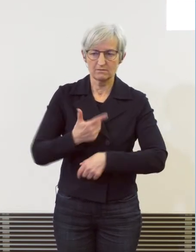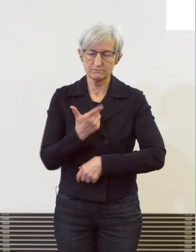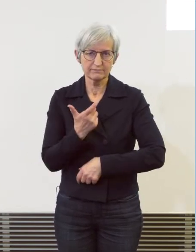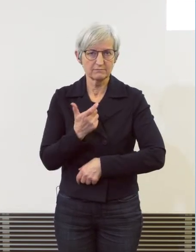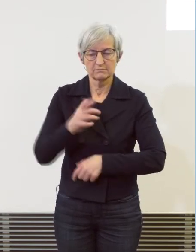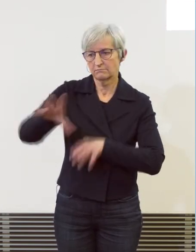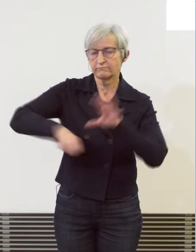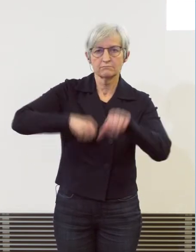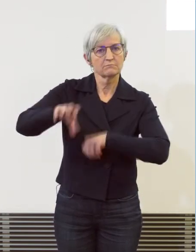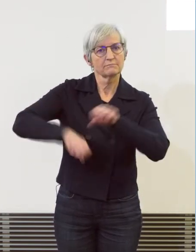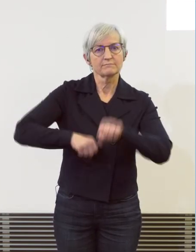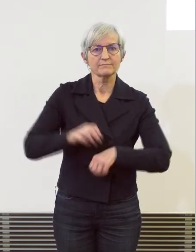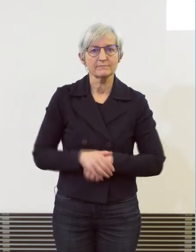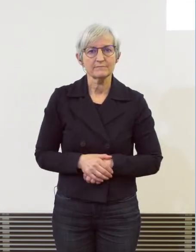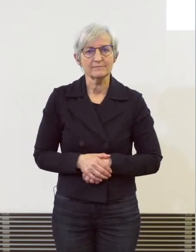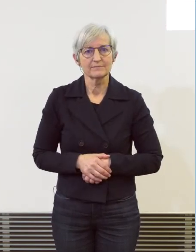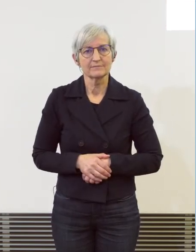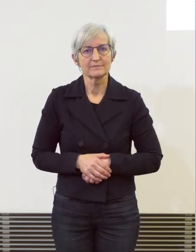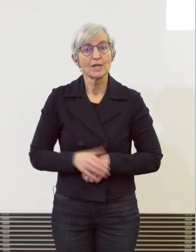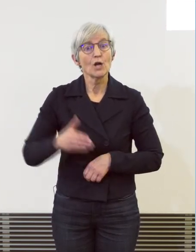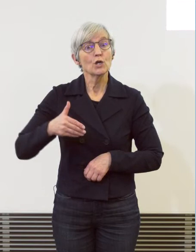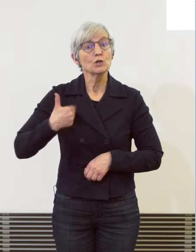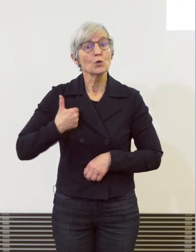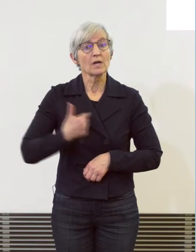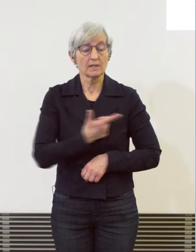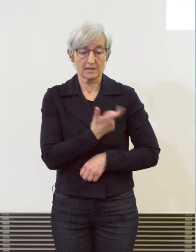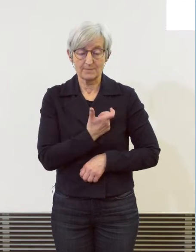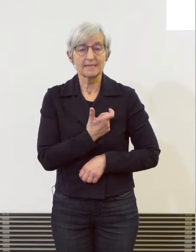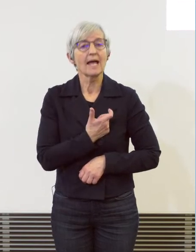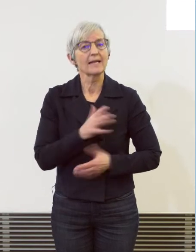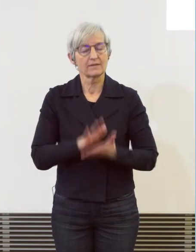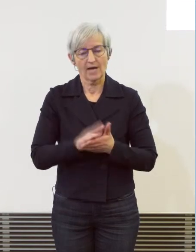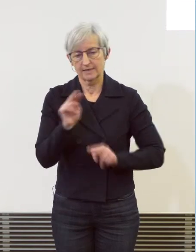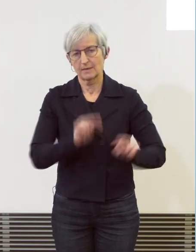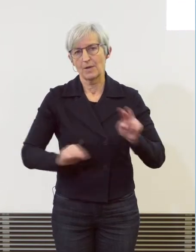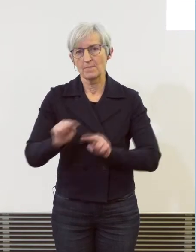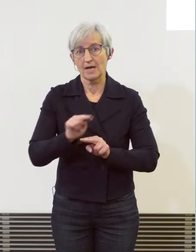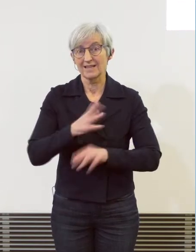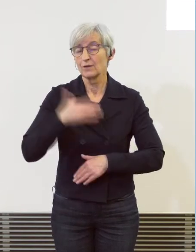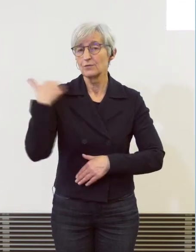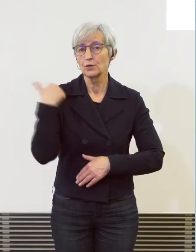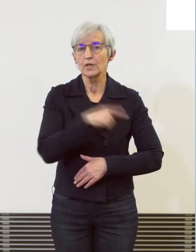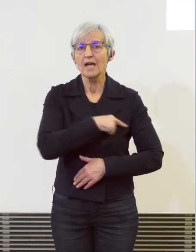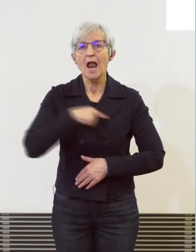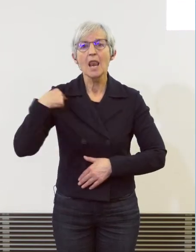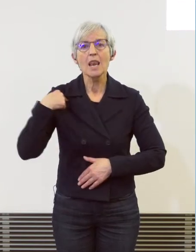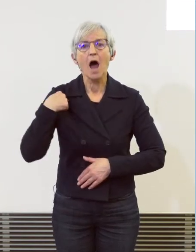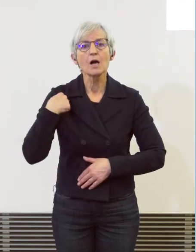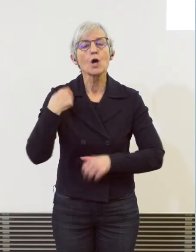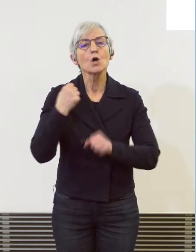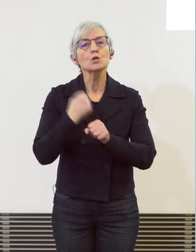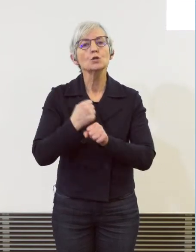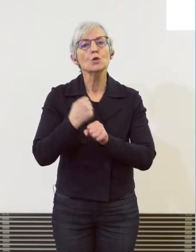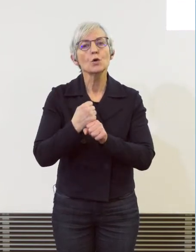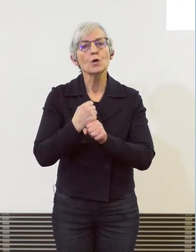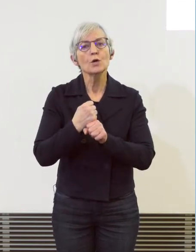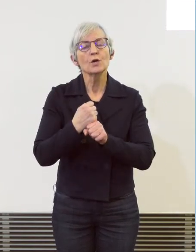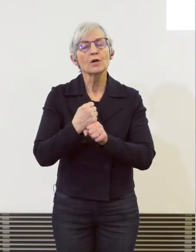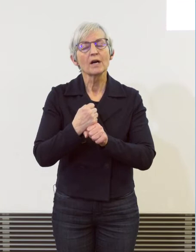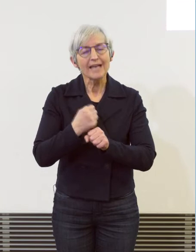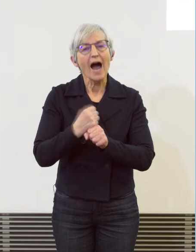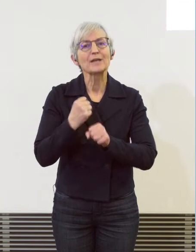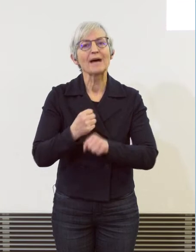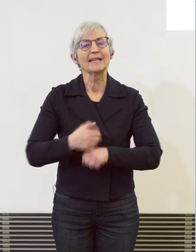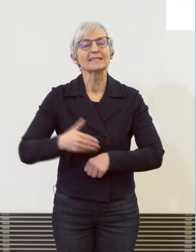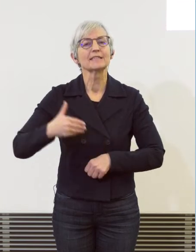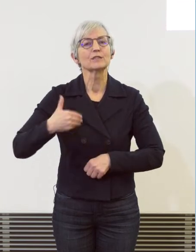Ich habe früher lange mal auf einer Jugendanwaltschaft und in einem Jugendheim gearbeitet. Und ich weiss, dass es wichtig ist, dass man gerade bei der